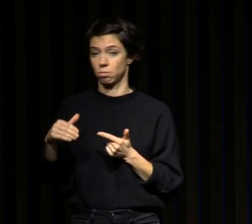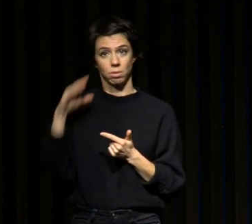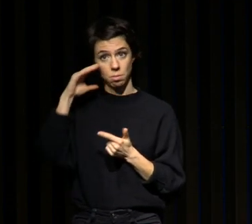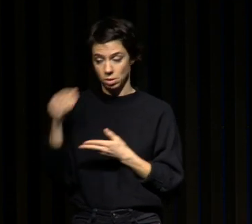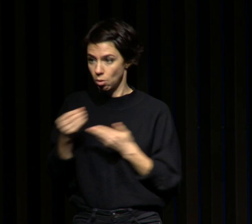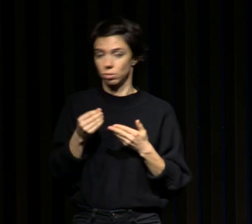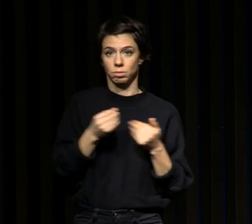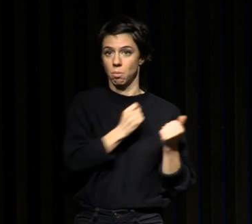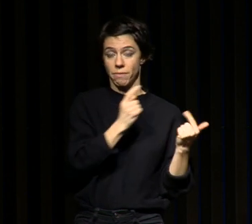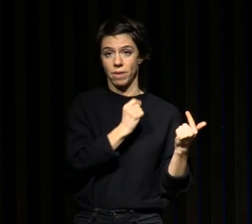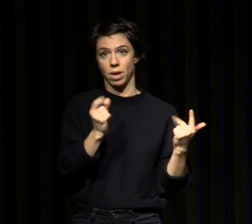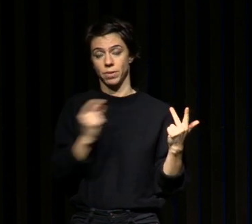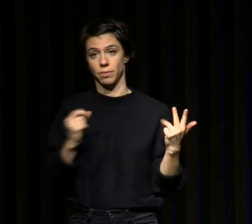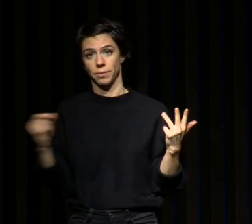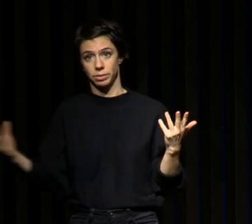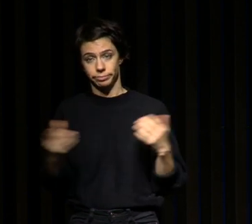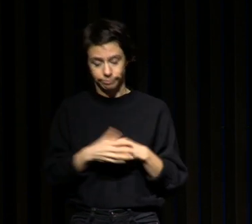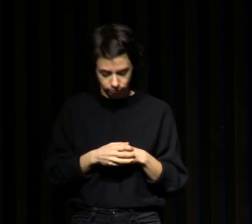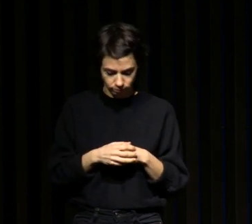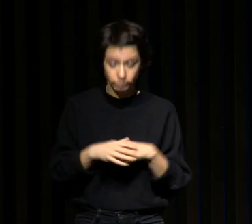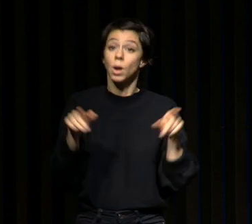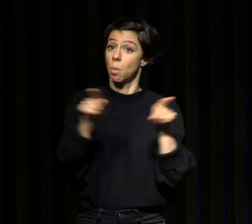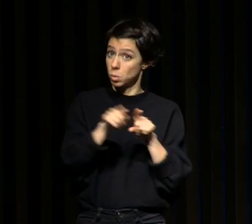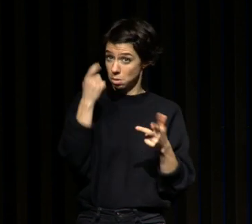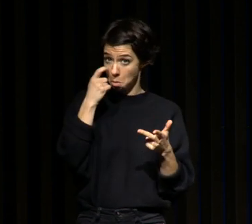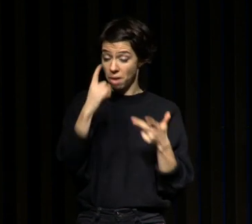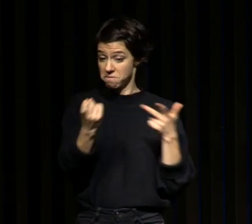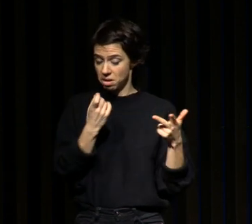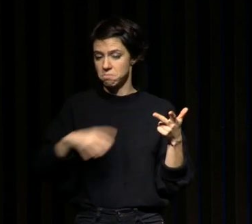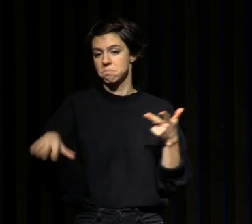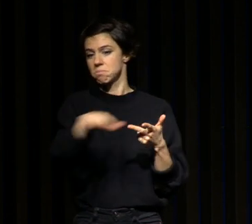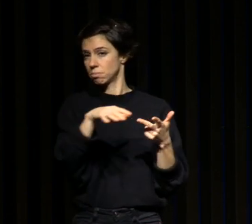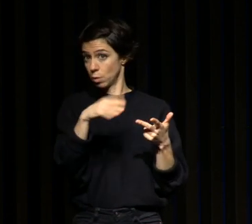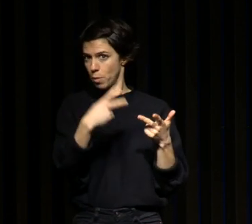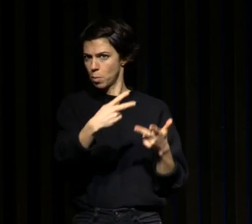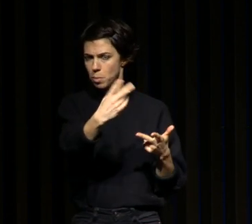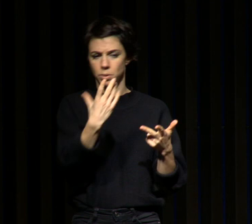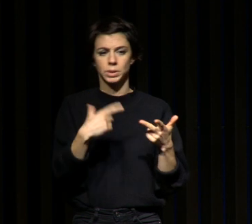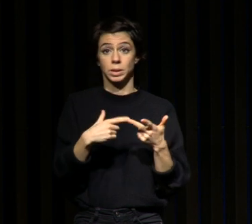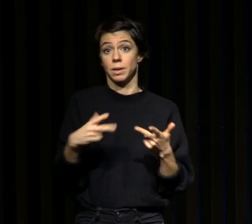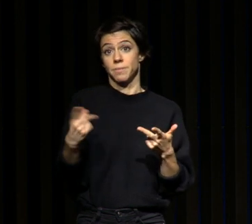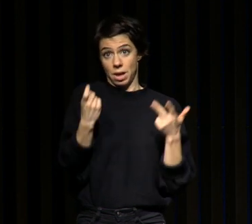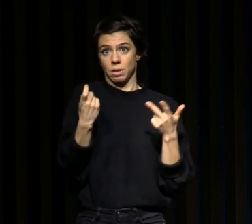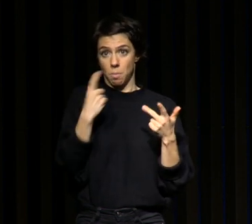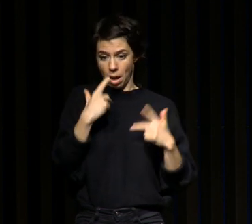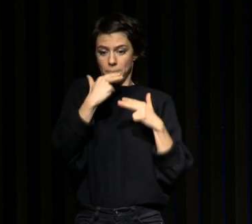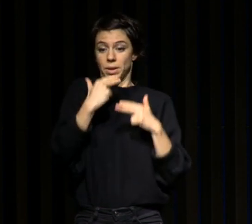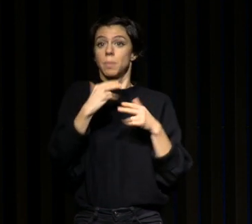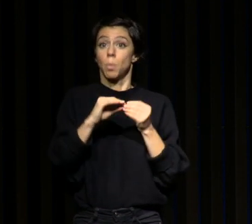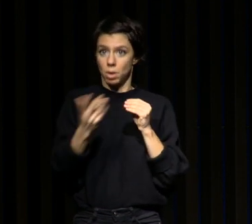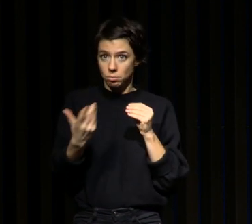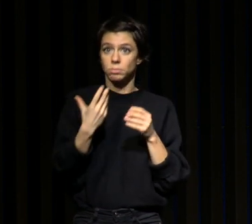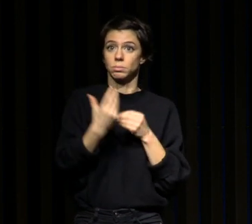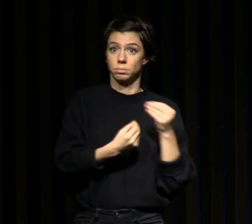et puis on le voit aussi de plus en plus elle est liée aussi par exemple à des mécanismes apnéiques ou des mouvements au cours du sommeil